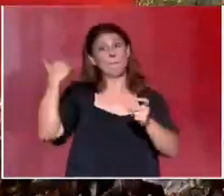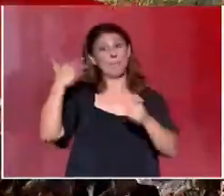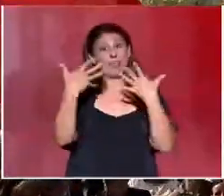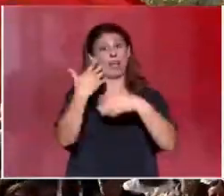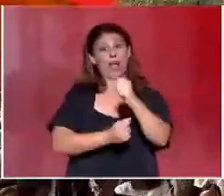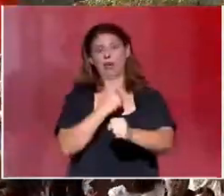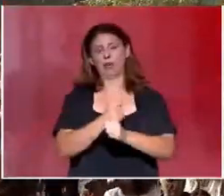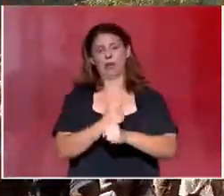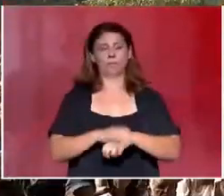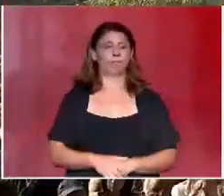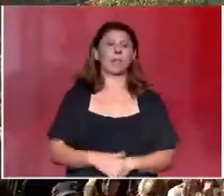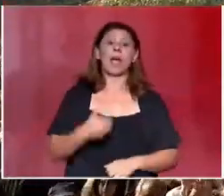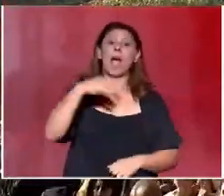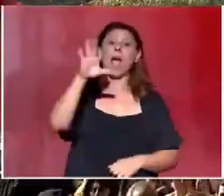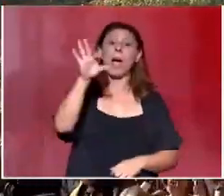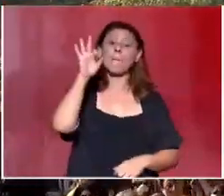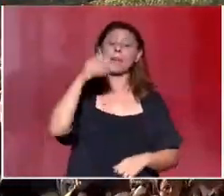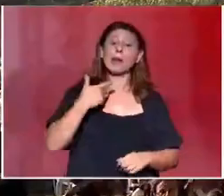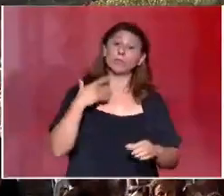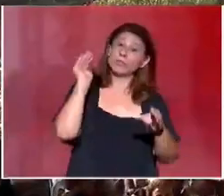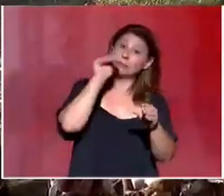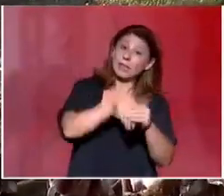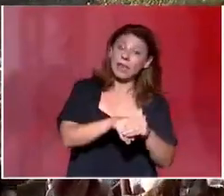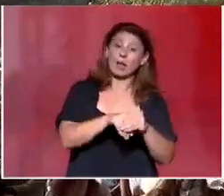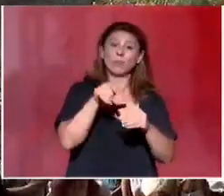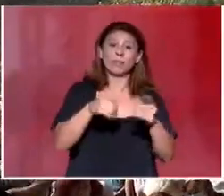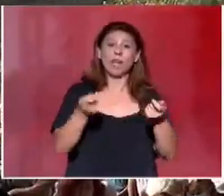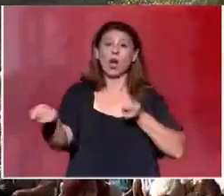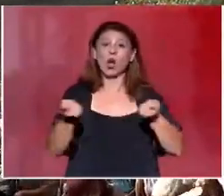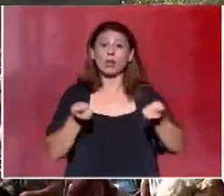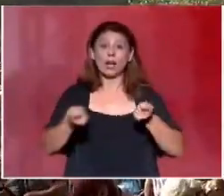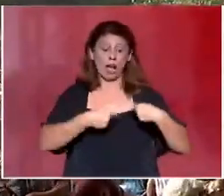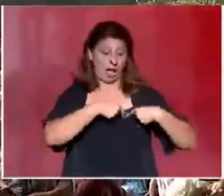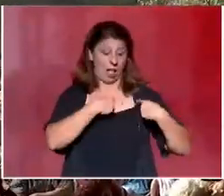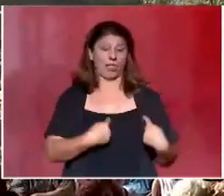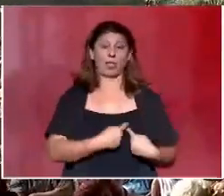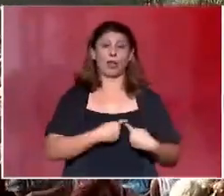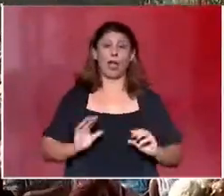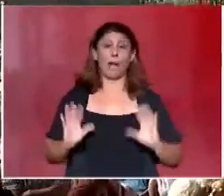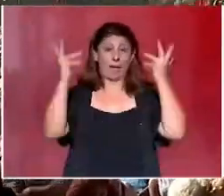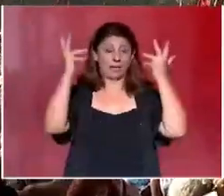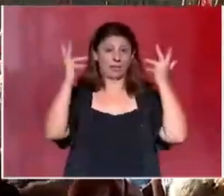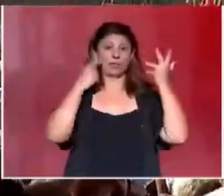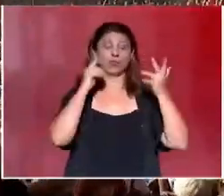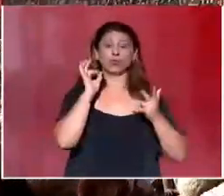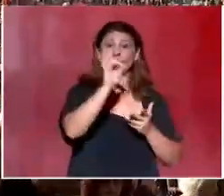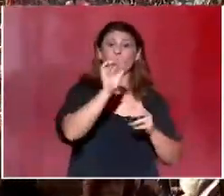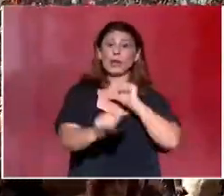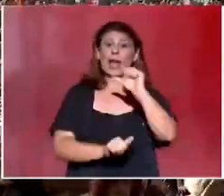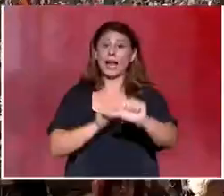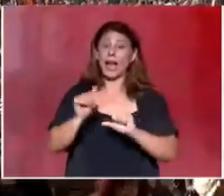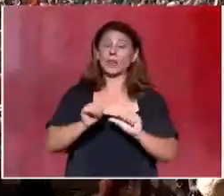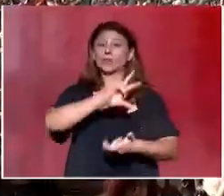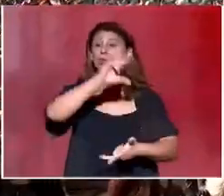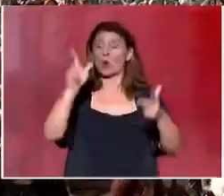Επιλέγουμε να συμμετέχουμε σε μια οργάνωση εθελοντών επαναστατών με στόχο να αλλάξουμε τον